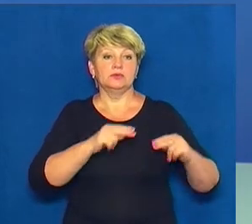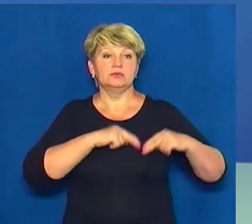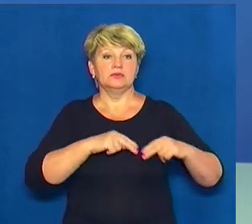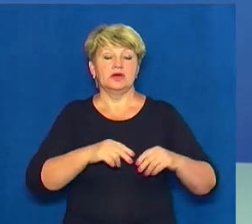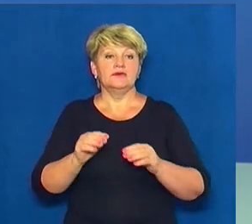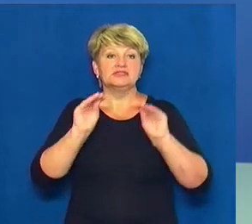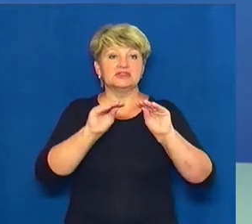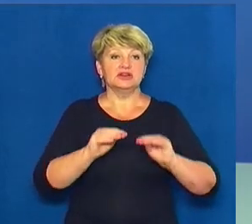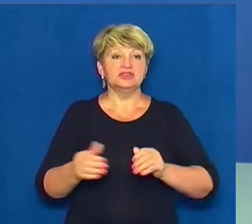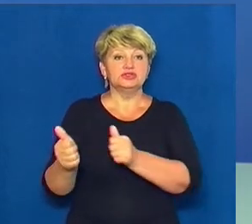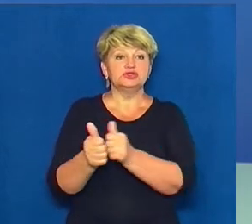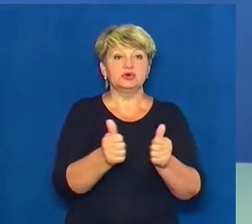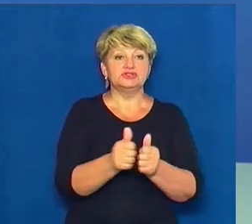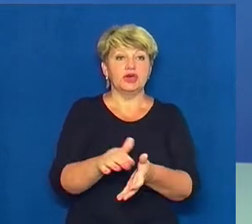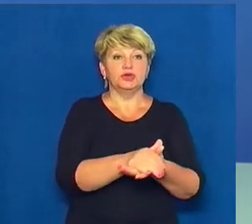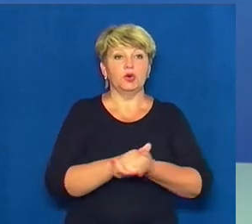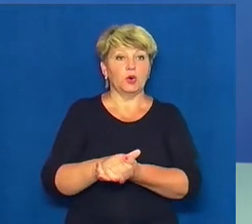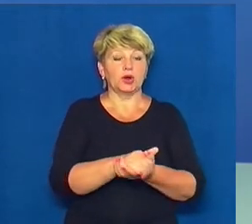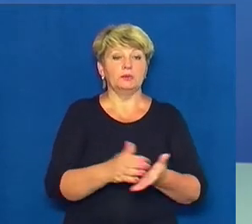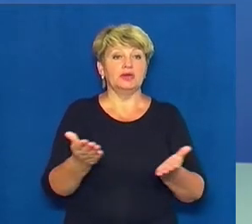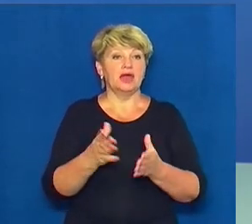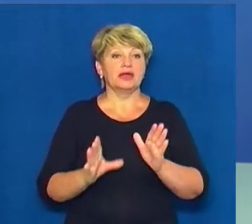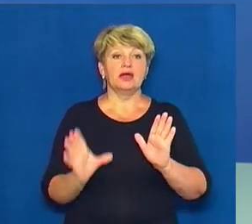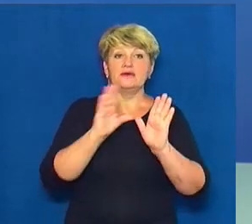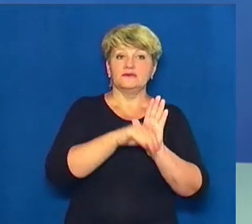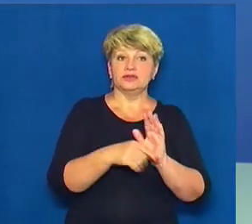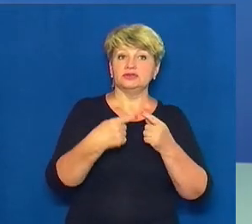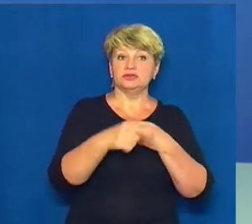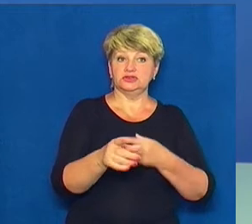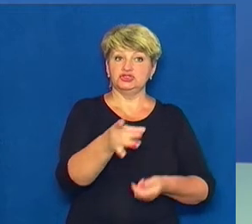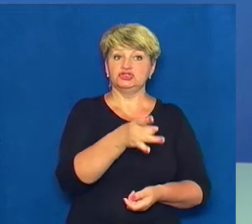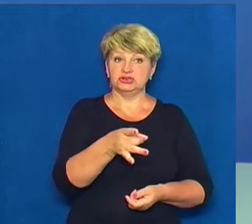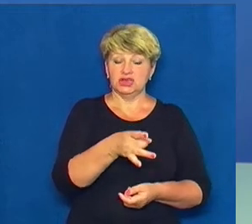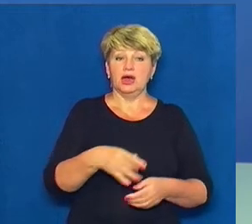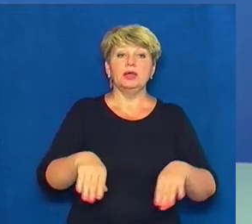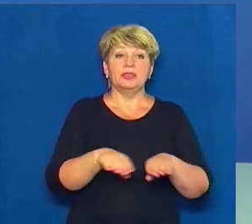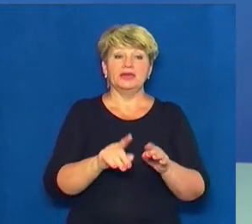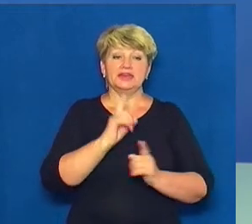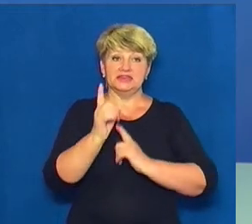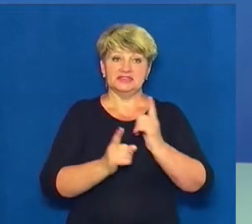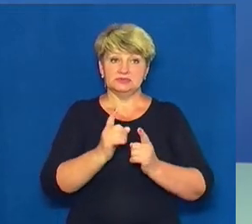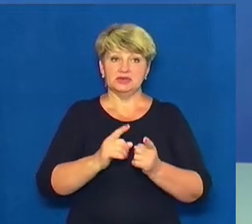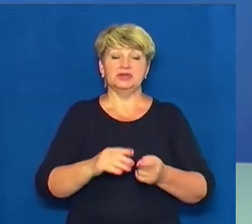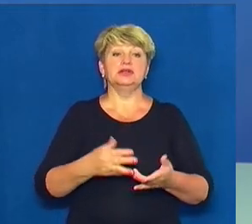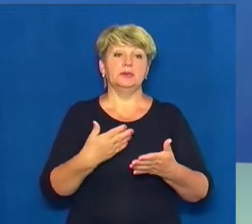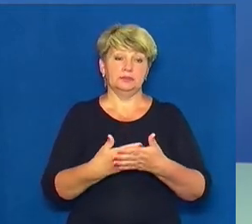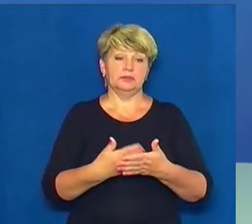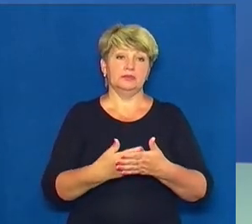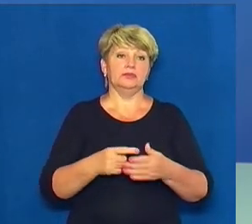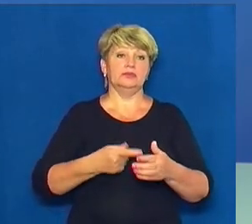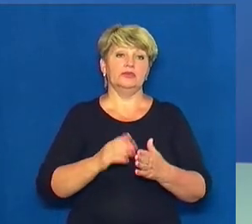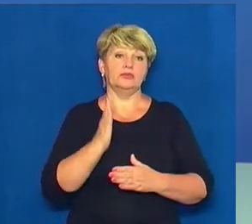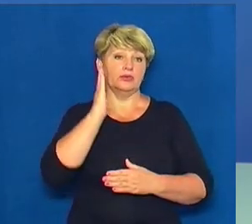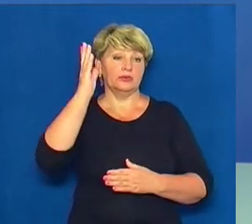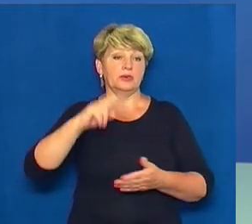сусідньої громади, яка увійде до іншого району. Такі зміни передбачає новий перспективний план області. Його уряд